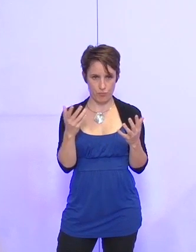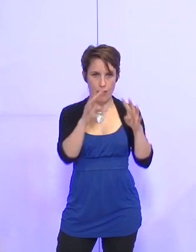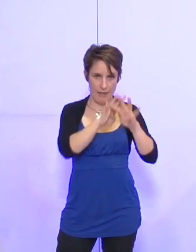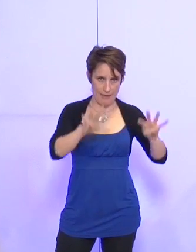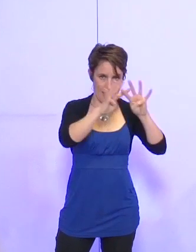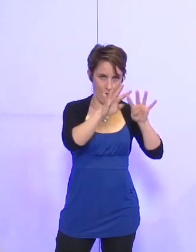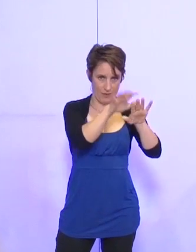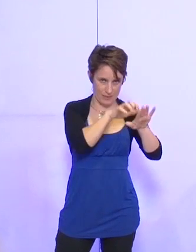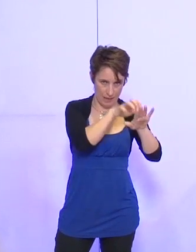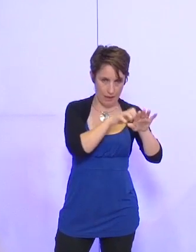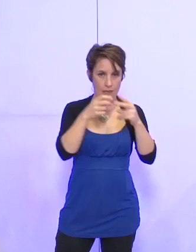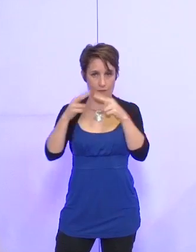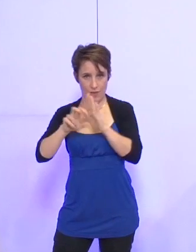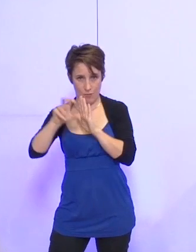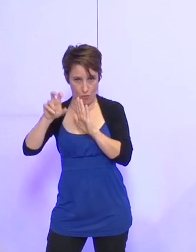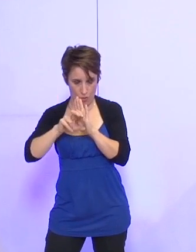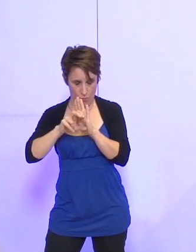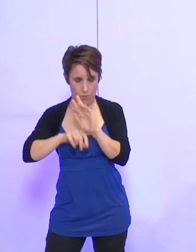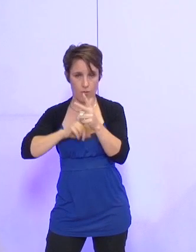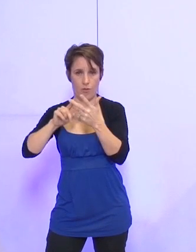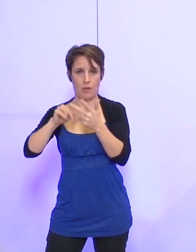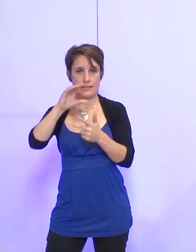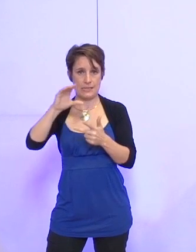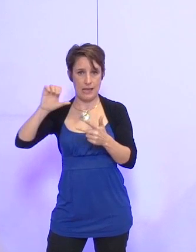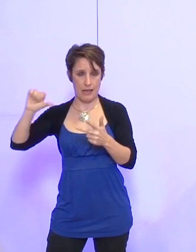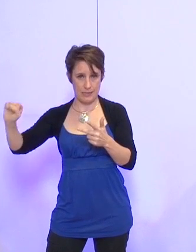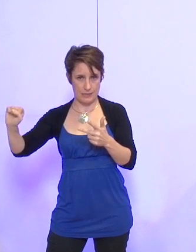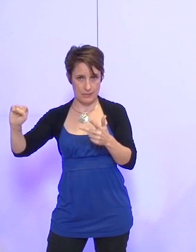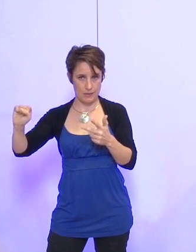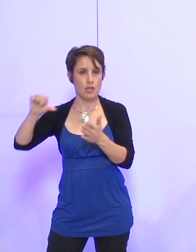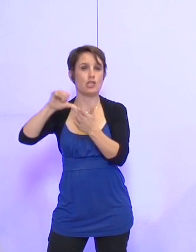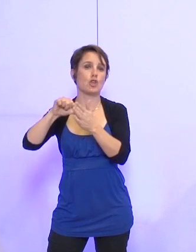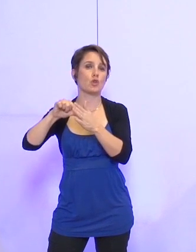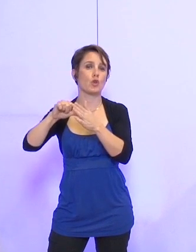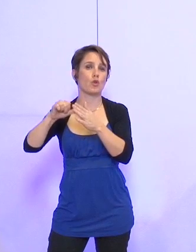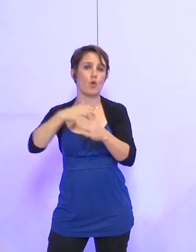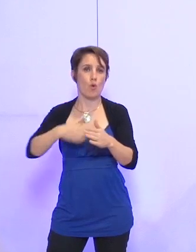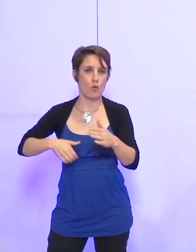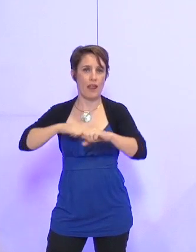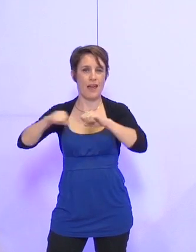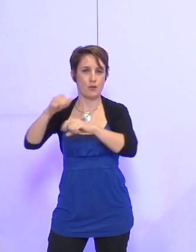'Isère, la ville de Grenoble et le CCAS, le Centre communal d'action sociale.